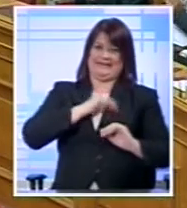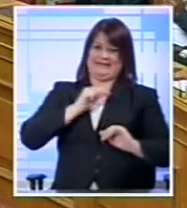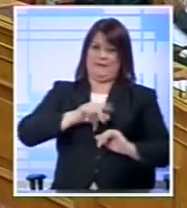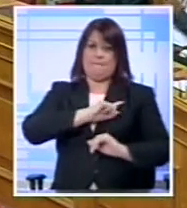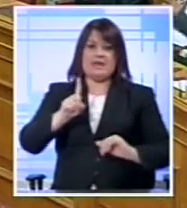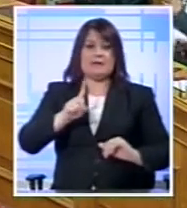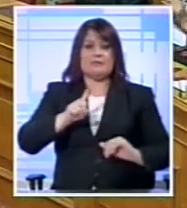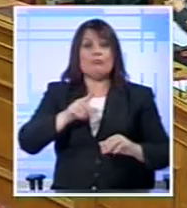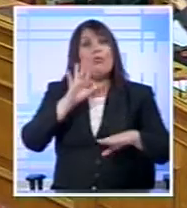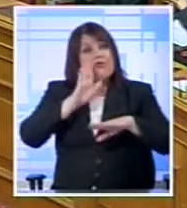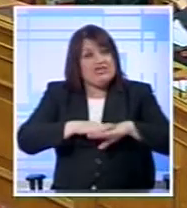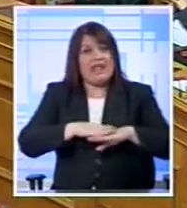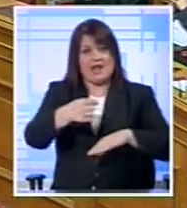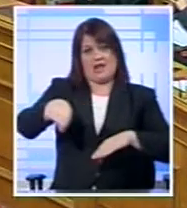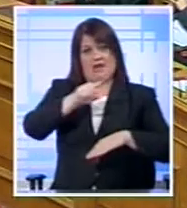Πέραν την χώρα σε αυτή την κατάσταση